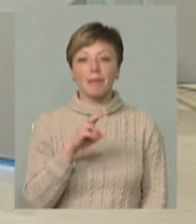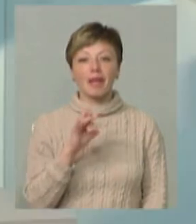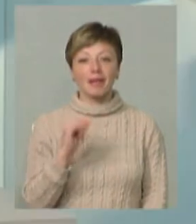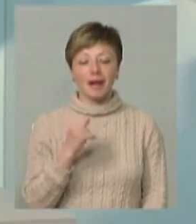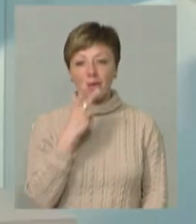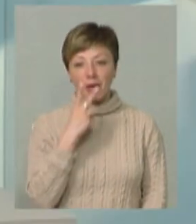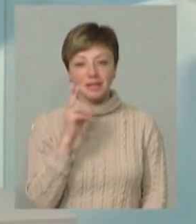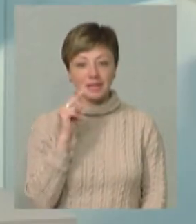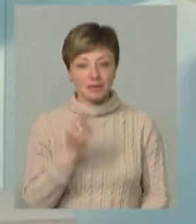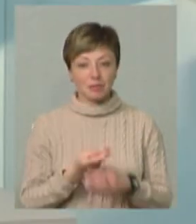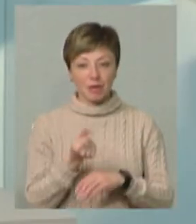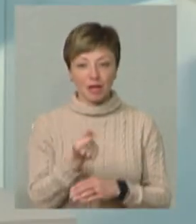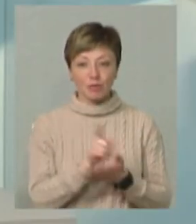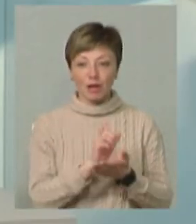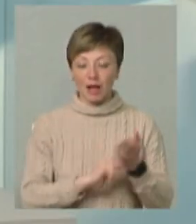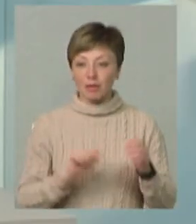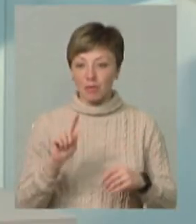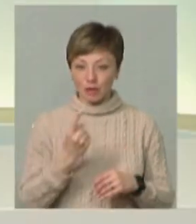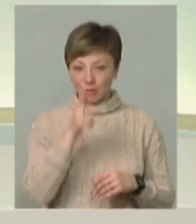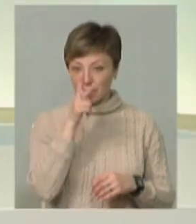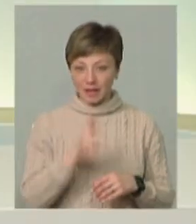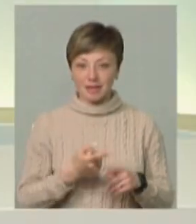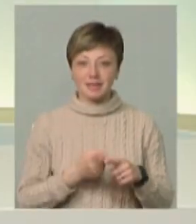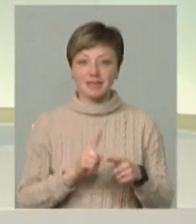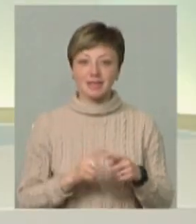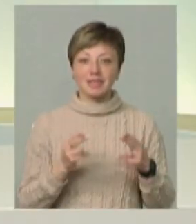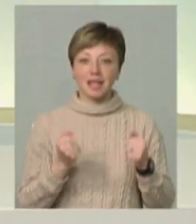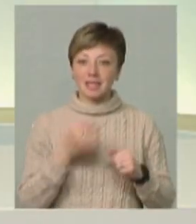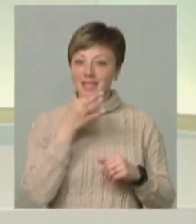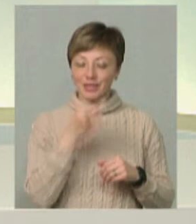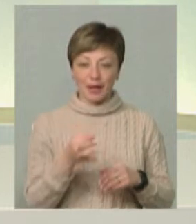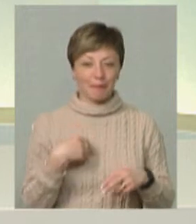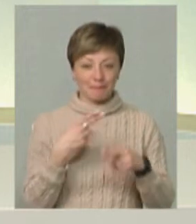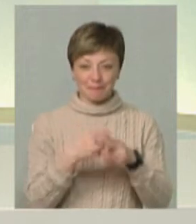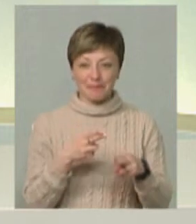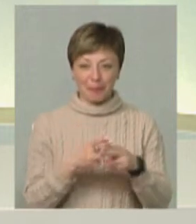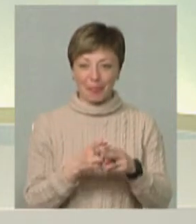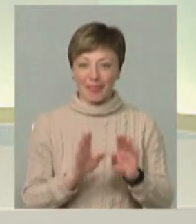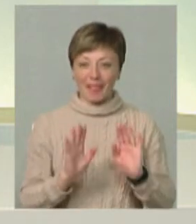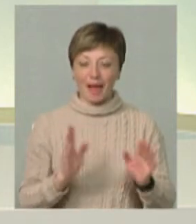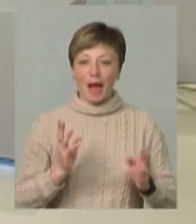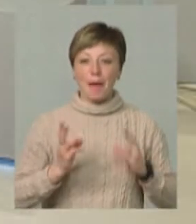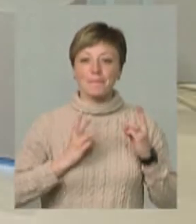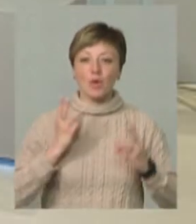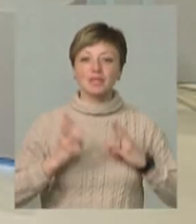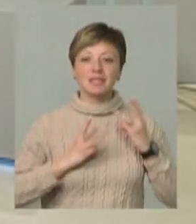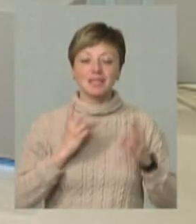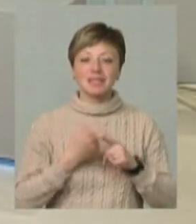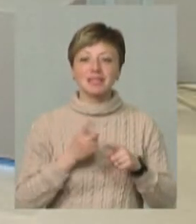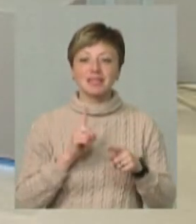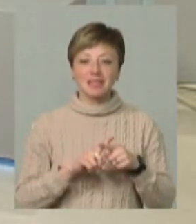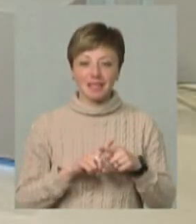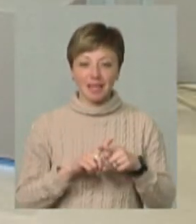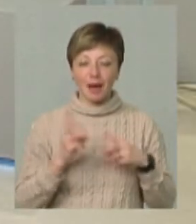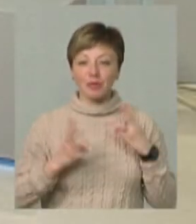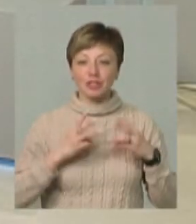сплачені вами податки і збори у першому кварталі? Так, пані Олено, вам скажу, я перепрошую, що я так перебуваю дуже емоційно. Чому? Тому що це емоційне, бо